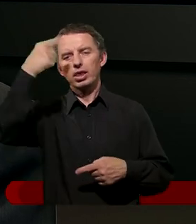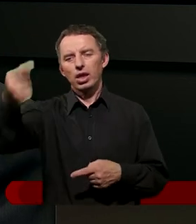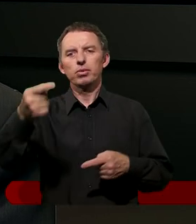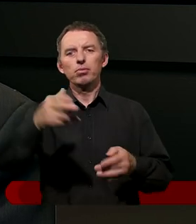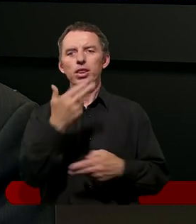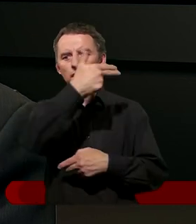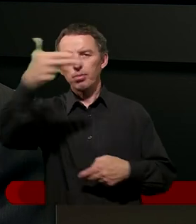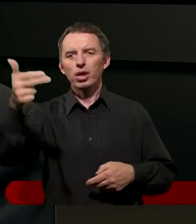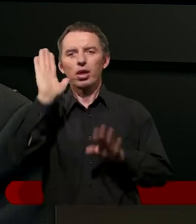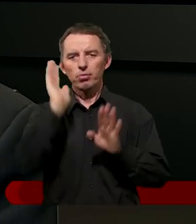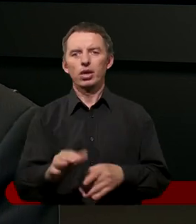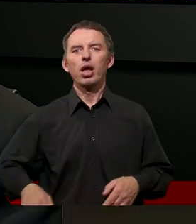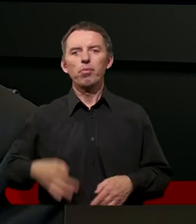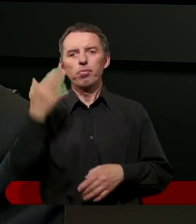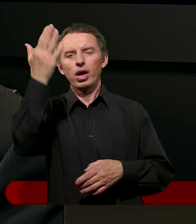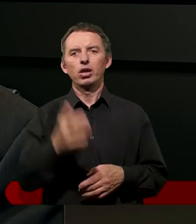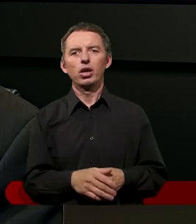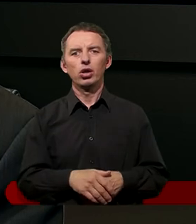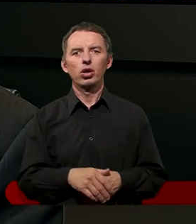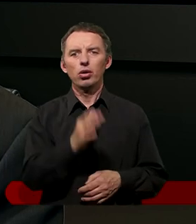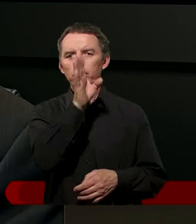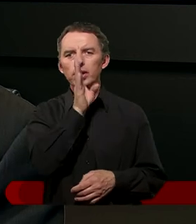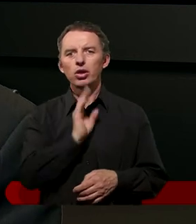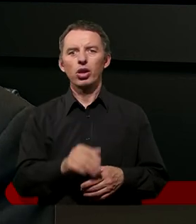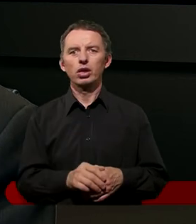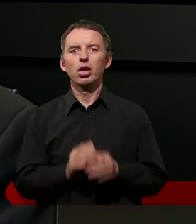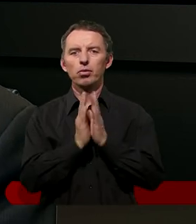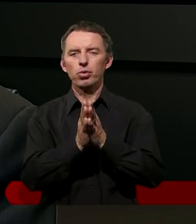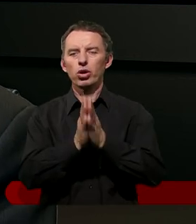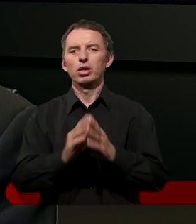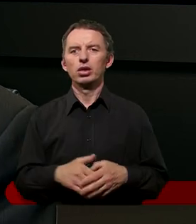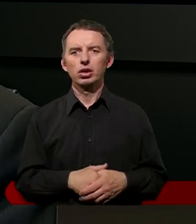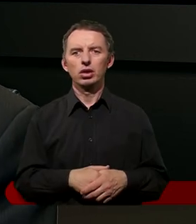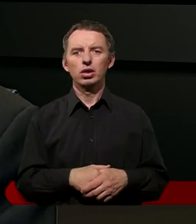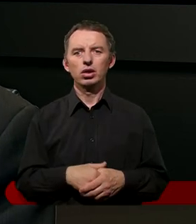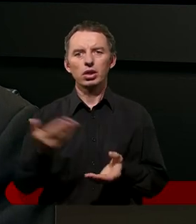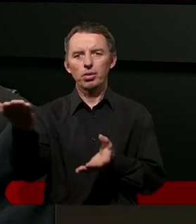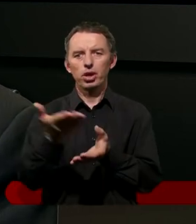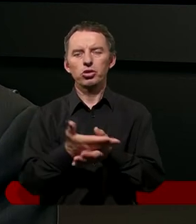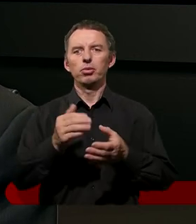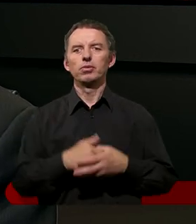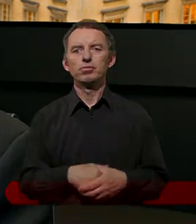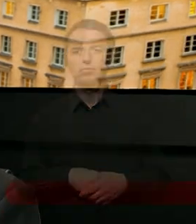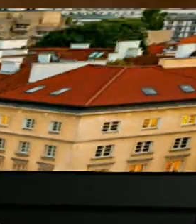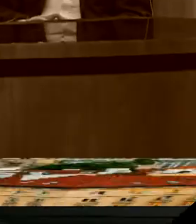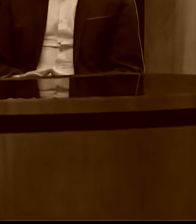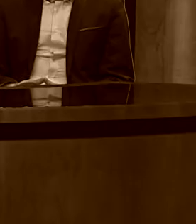Następnym tematem będzie Pan Żydów i Pogan. Zapraszam.